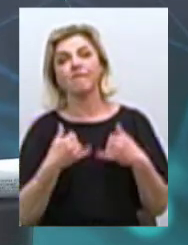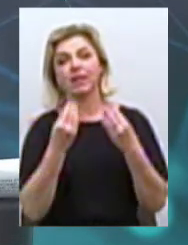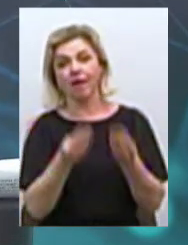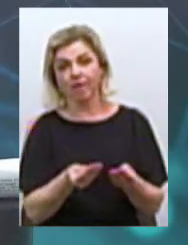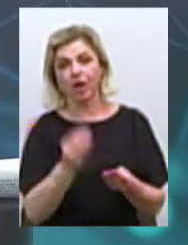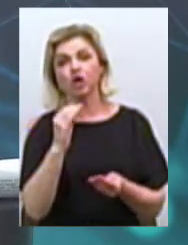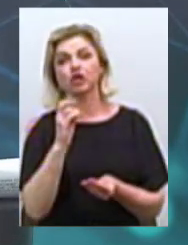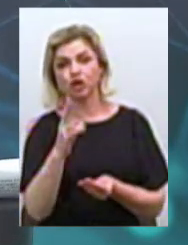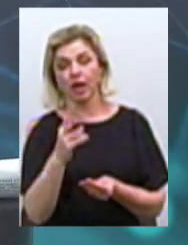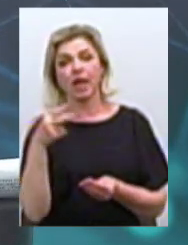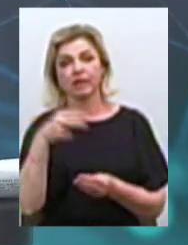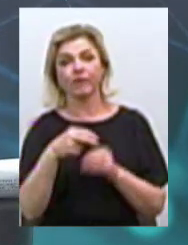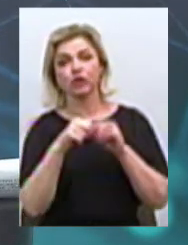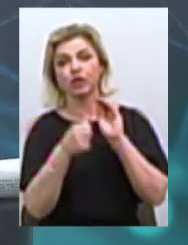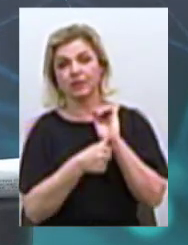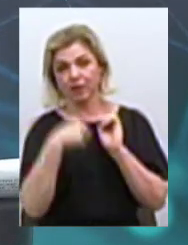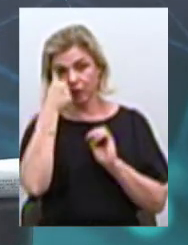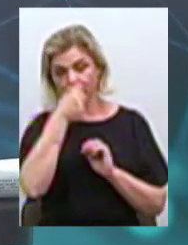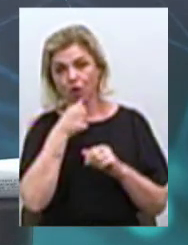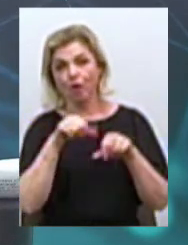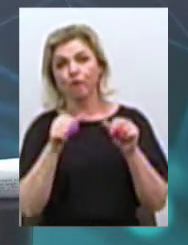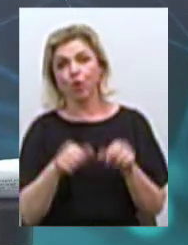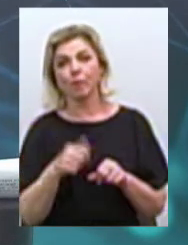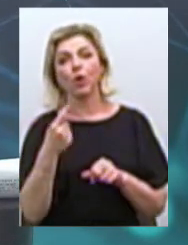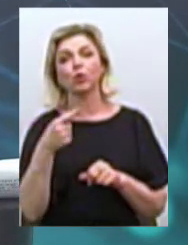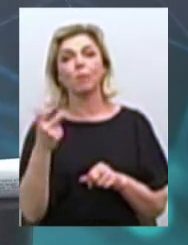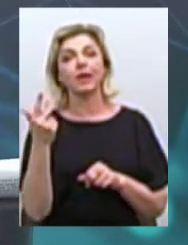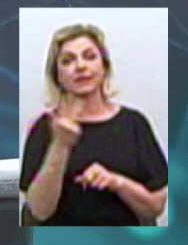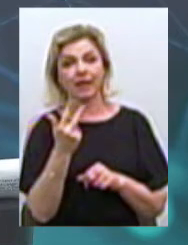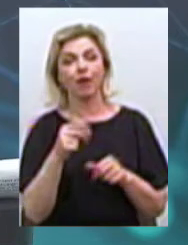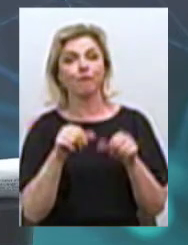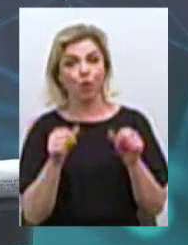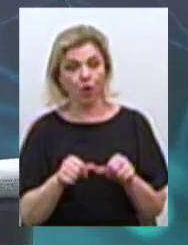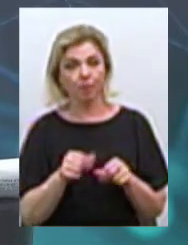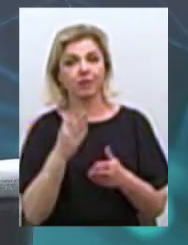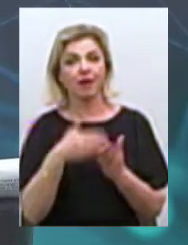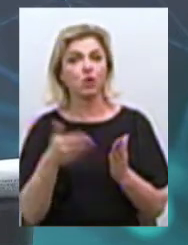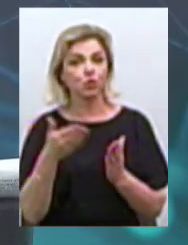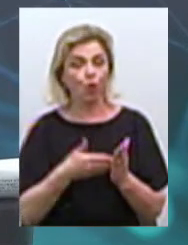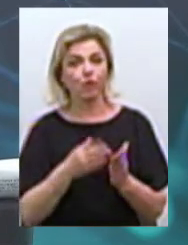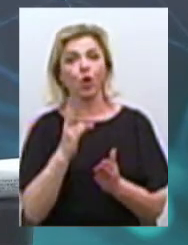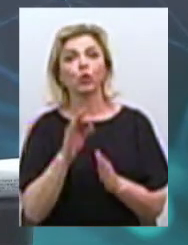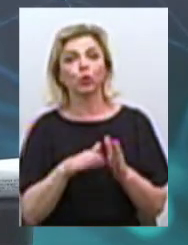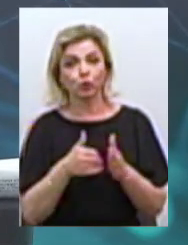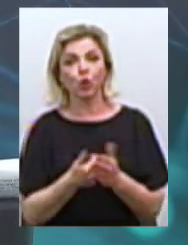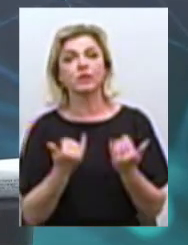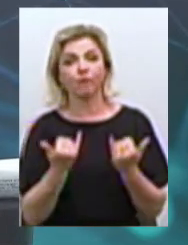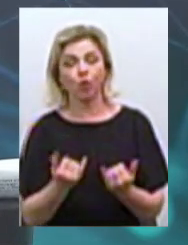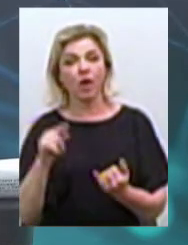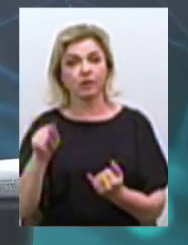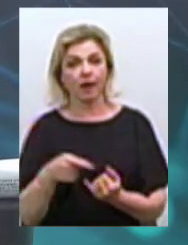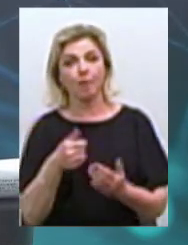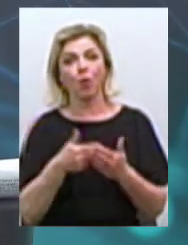у 2016 році форму номер 3 було скасовано, але і досі вимагають від громадян під час оформлення